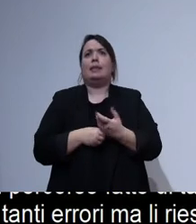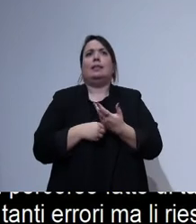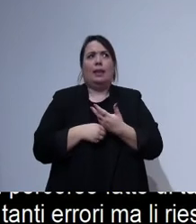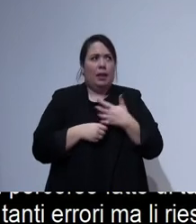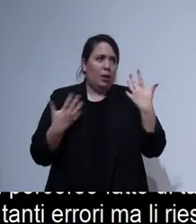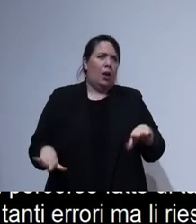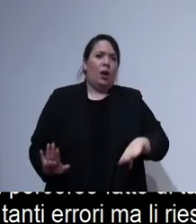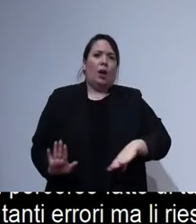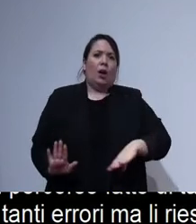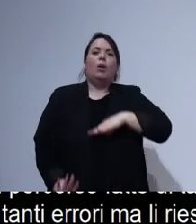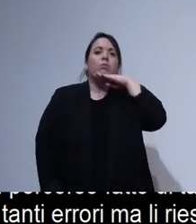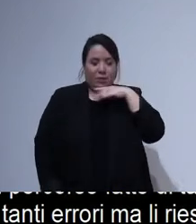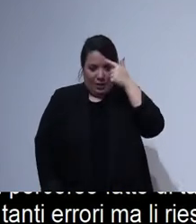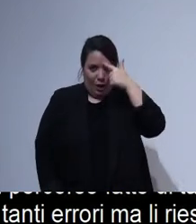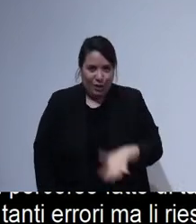non ne possono più